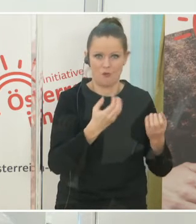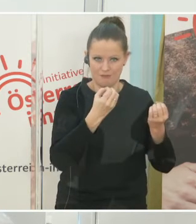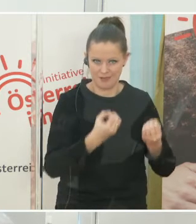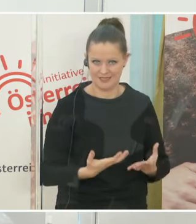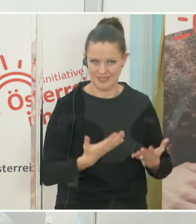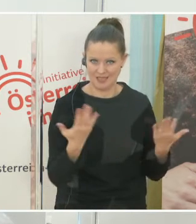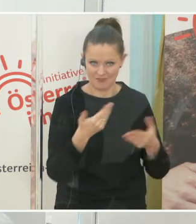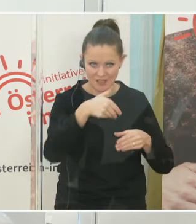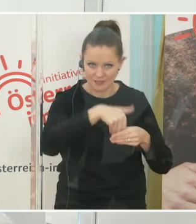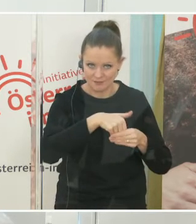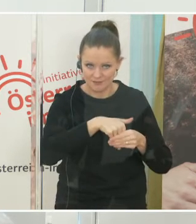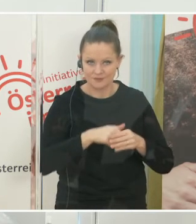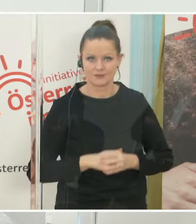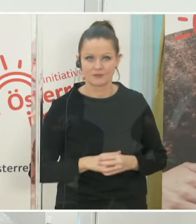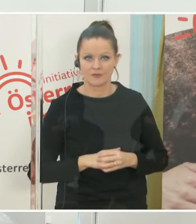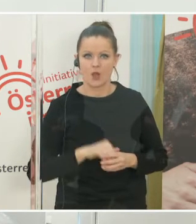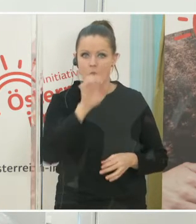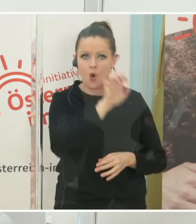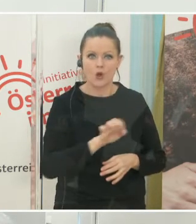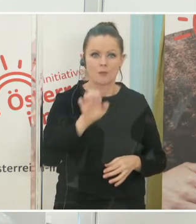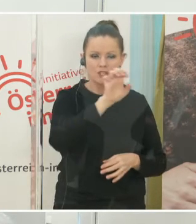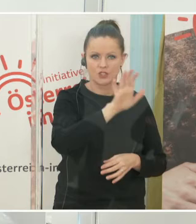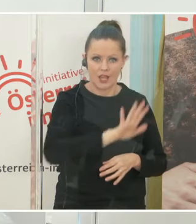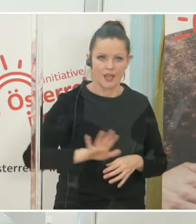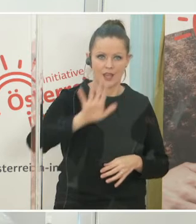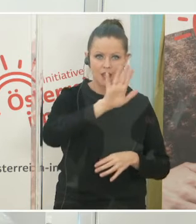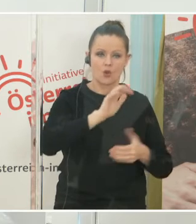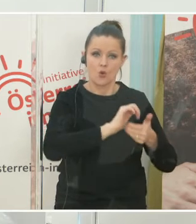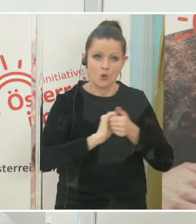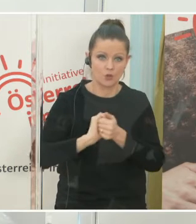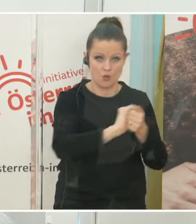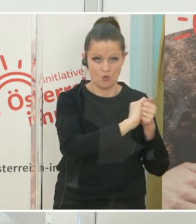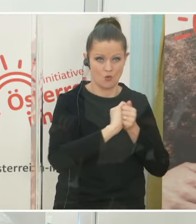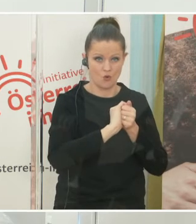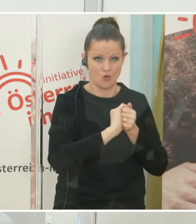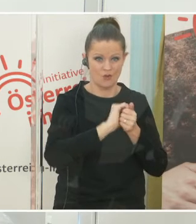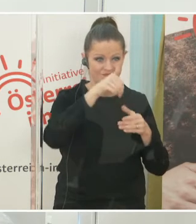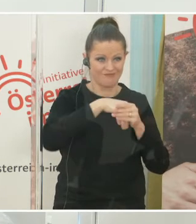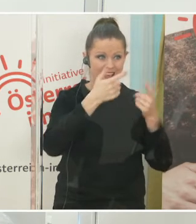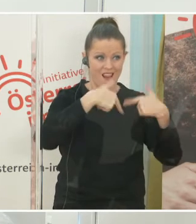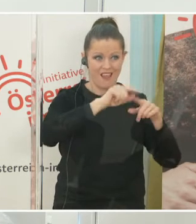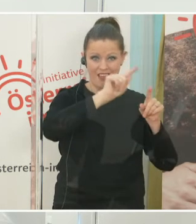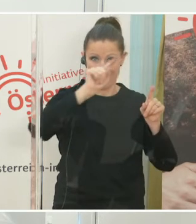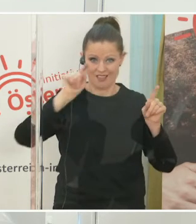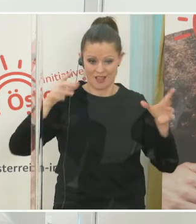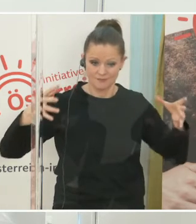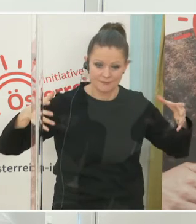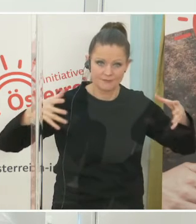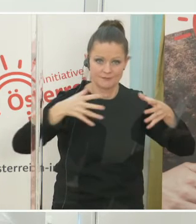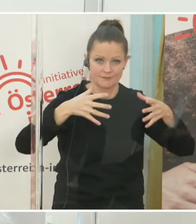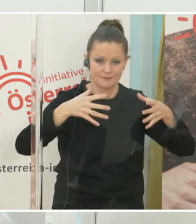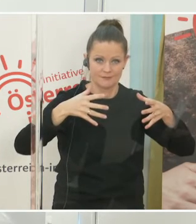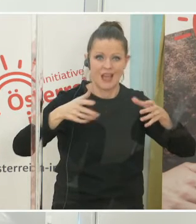nämlich, dass sich die Europäische Union, die Länder entschlossen haben für einen gemeinsamen